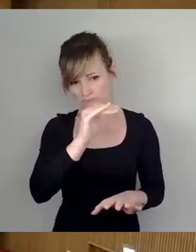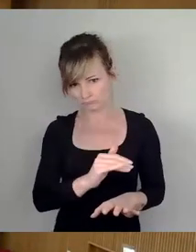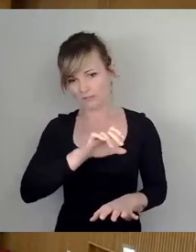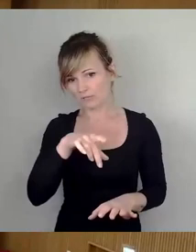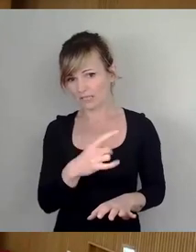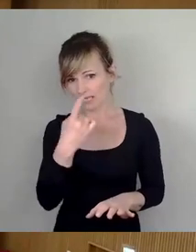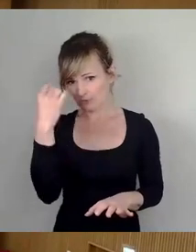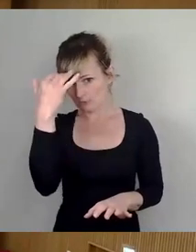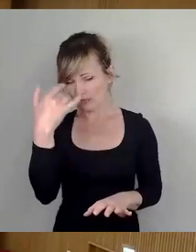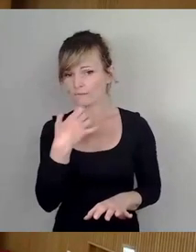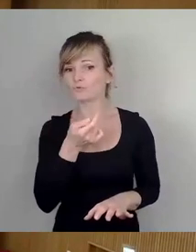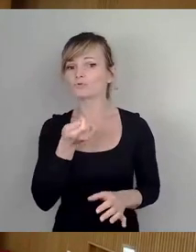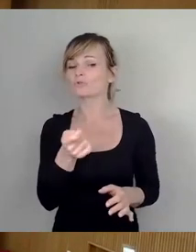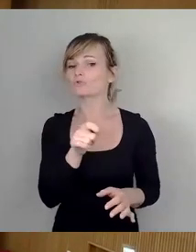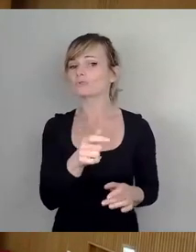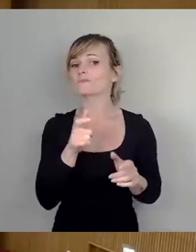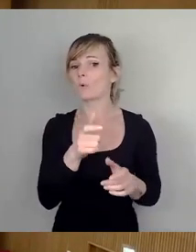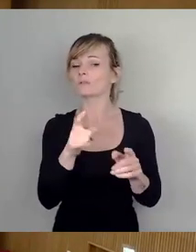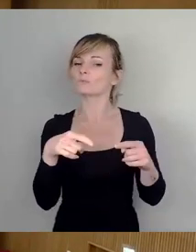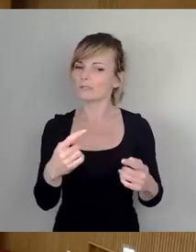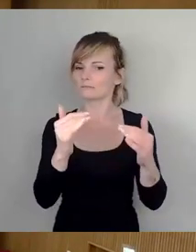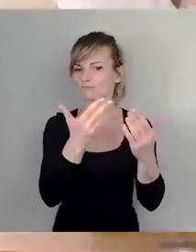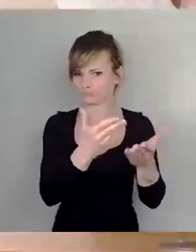jetzt fangen wir erst mal mit Frau Jenigen an. Bitteschön.